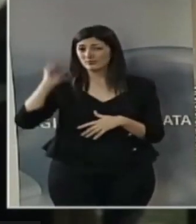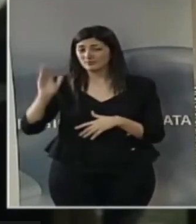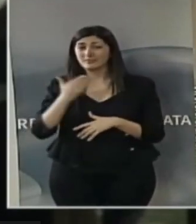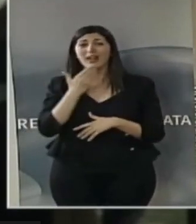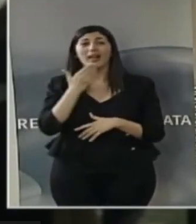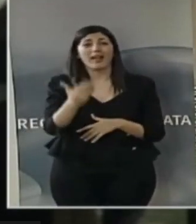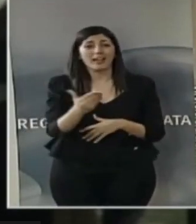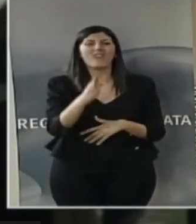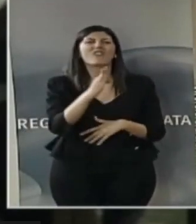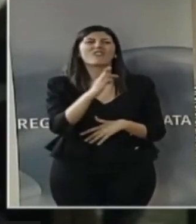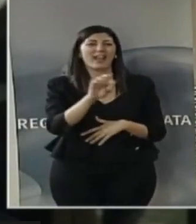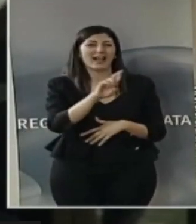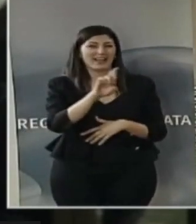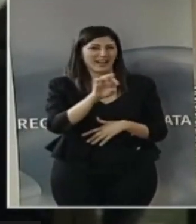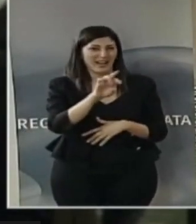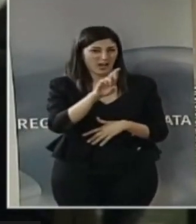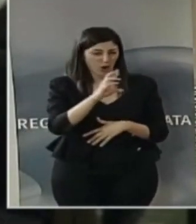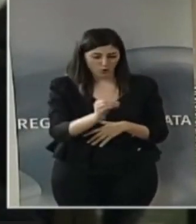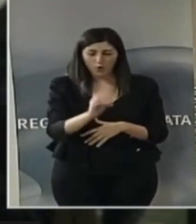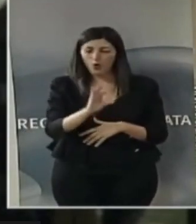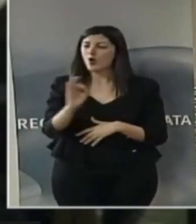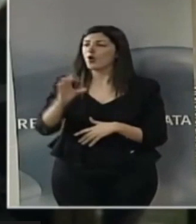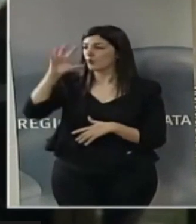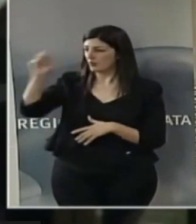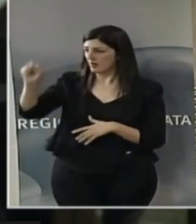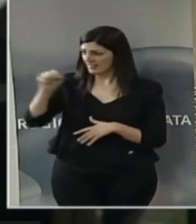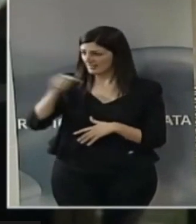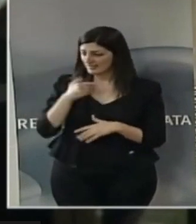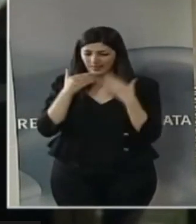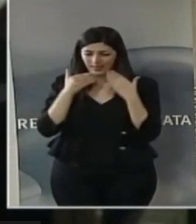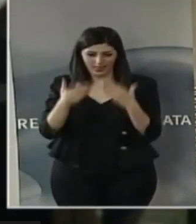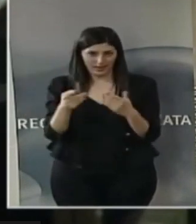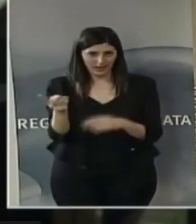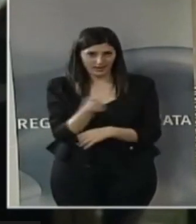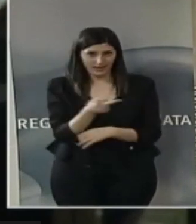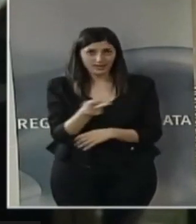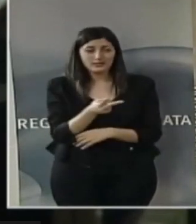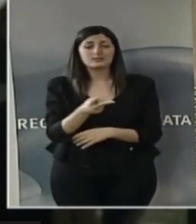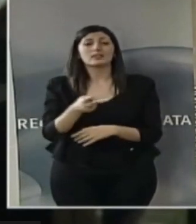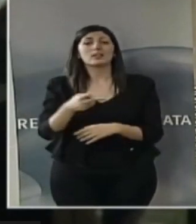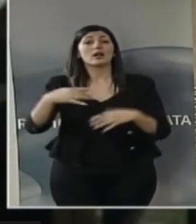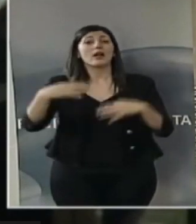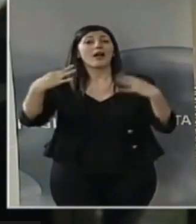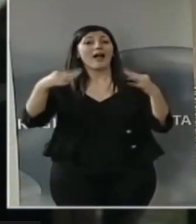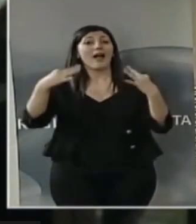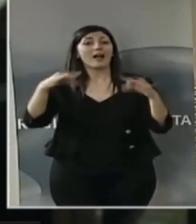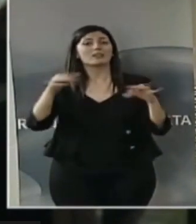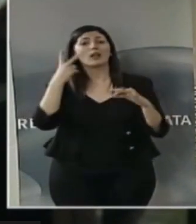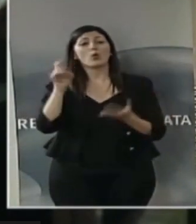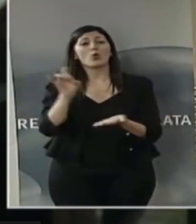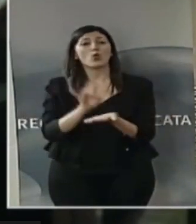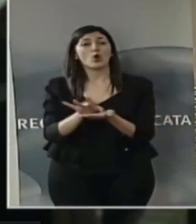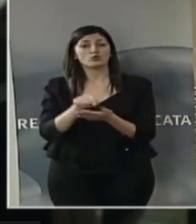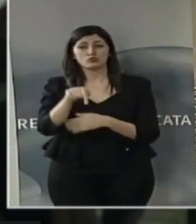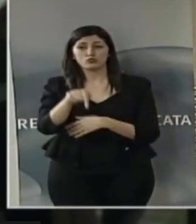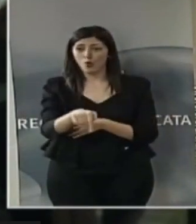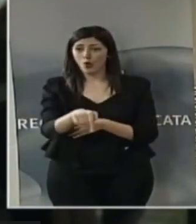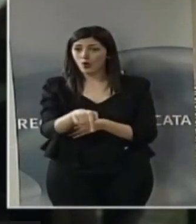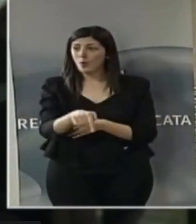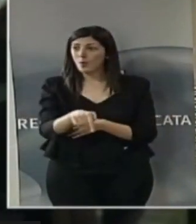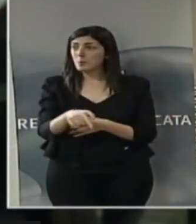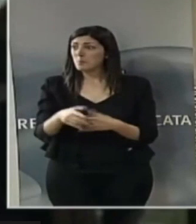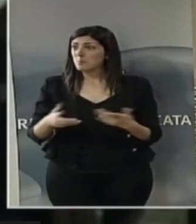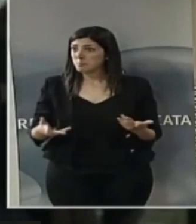grazie all'Alsia, grazie all'università, la redazione di una carta vocazionale sul nocciolo, quando questo era il